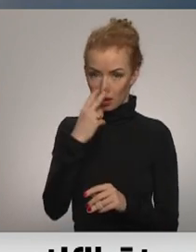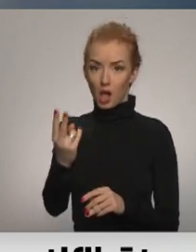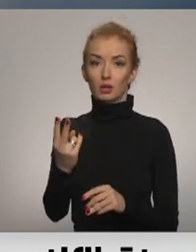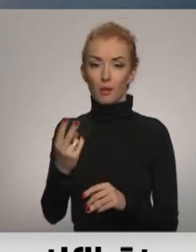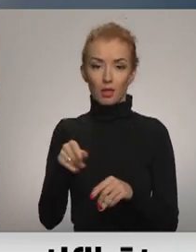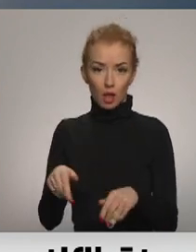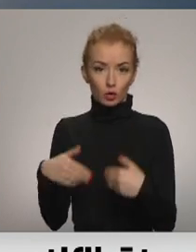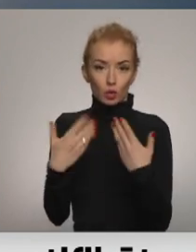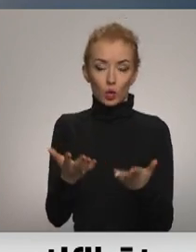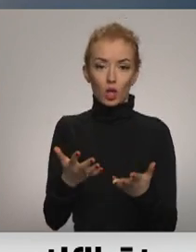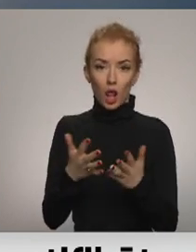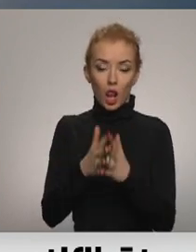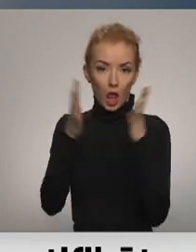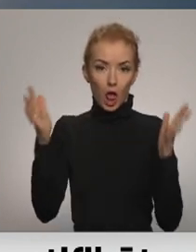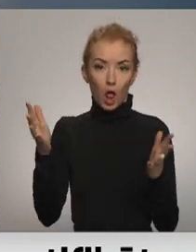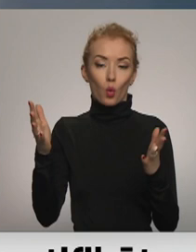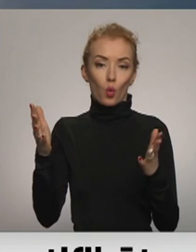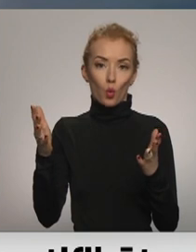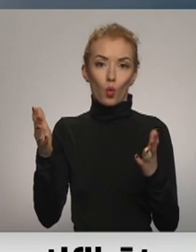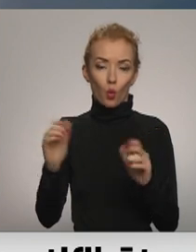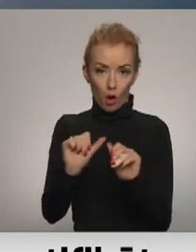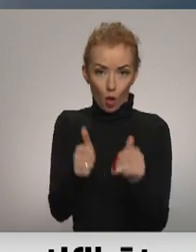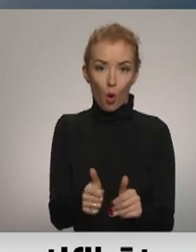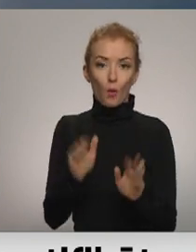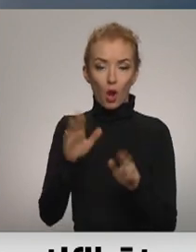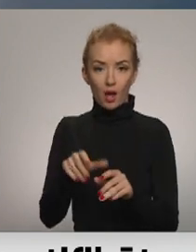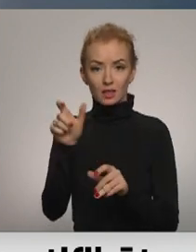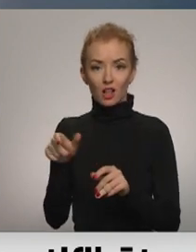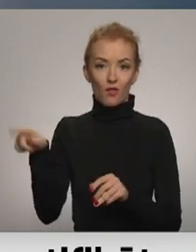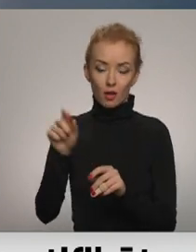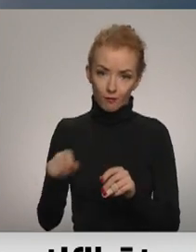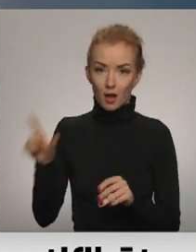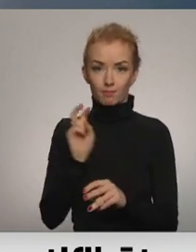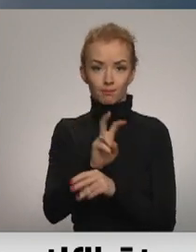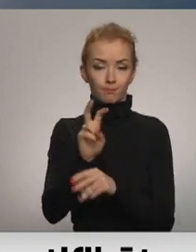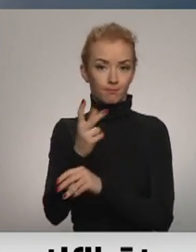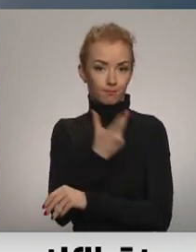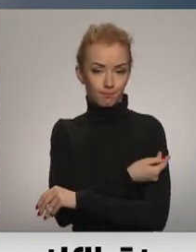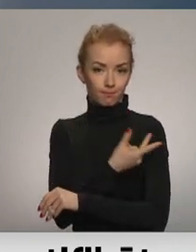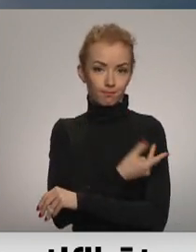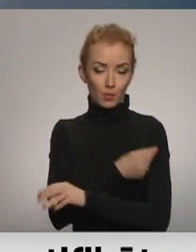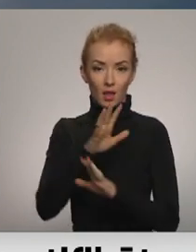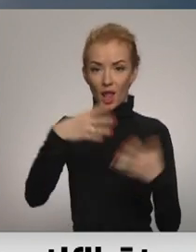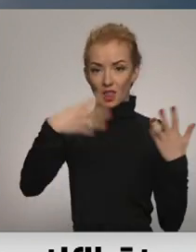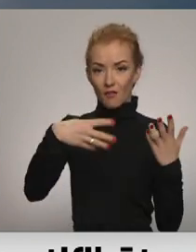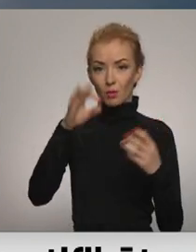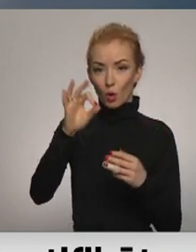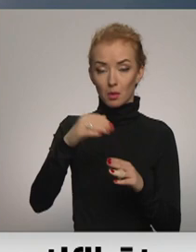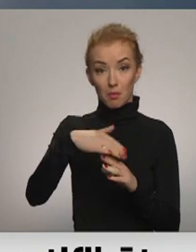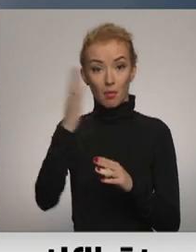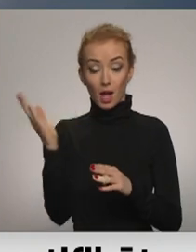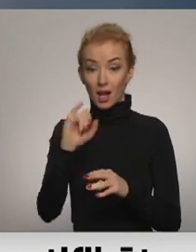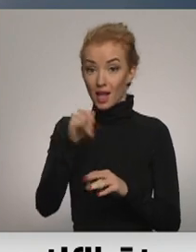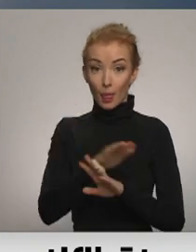ļoti labu impulsu. No to vakcinācijas apjo un nodarbināto vidū nav dabūt pāri šiem 90 procentiem. Ja